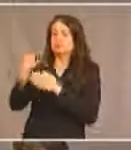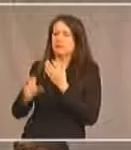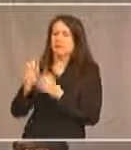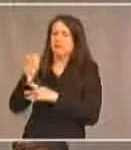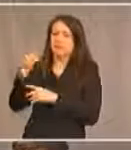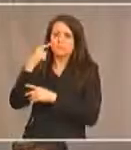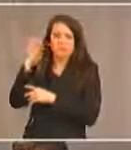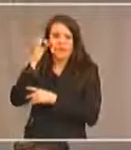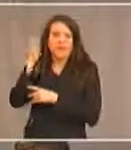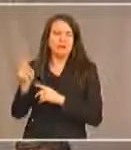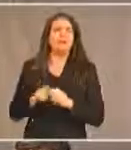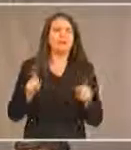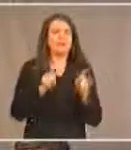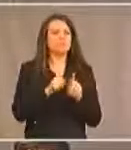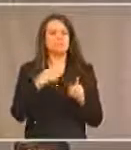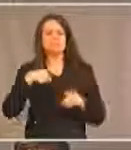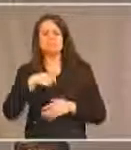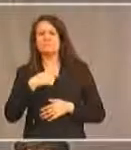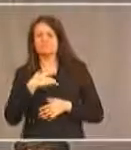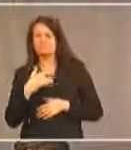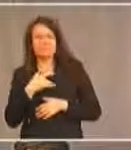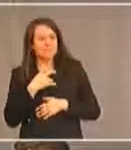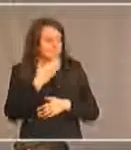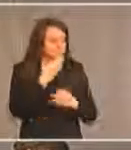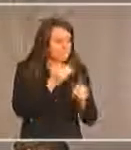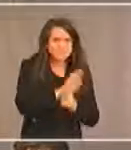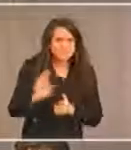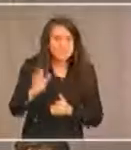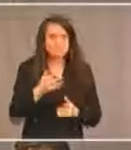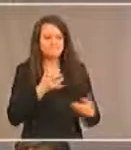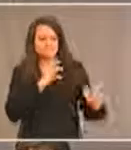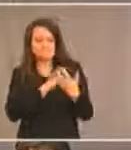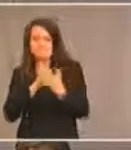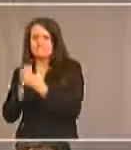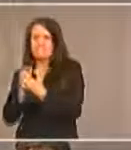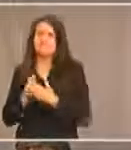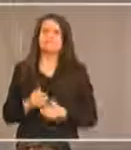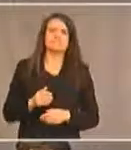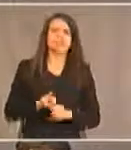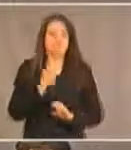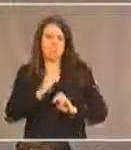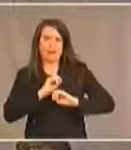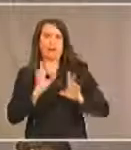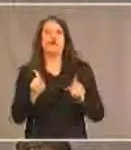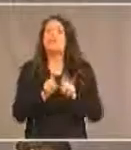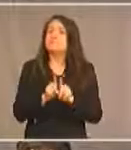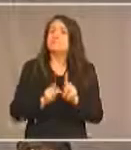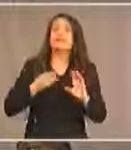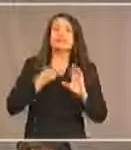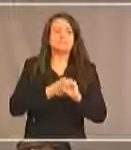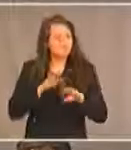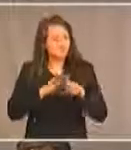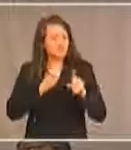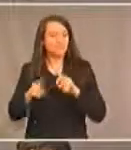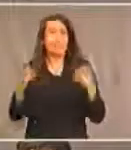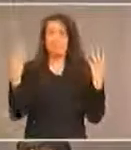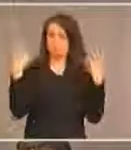bien cerner en fait les besoins des personnes et des familles. Nous participons à différents